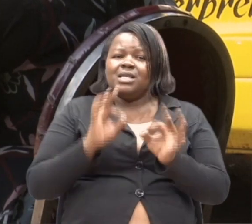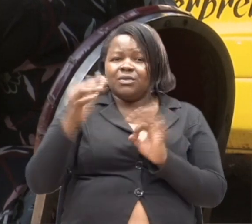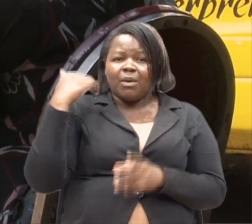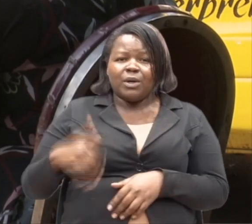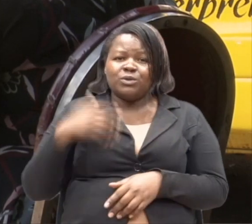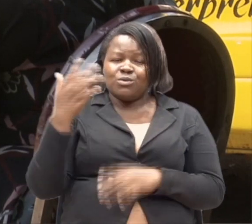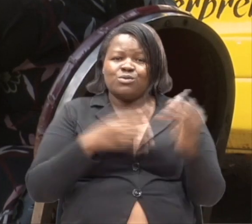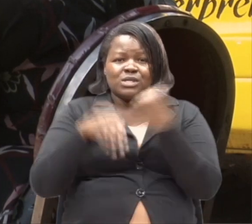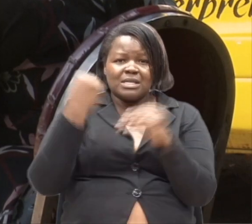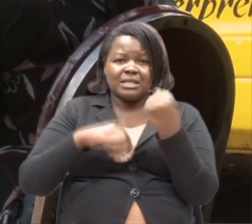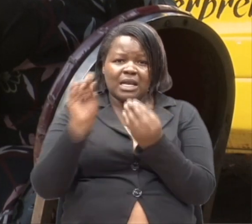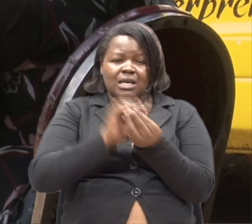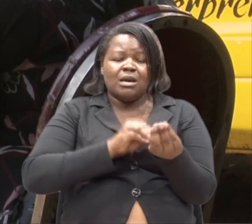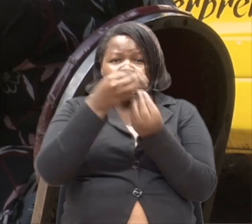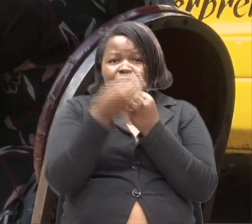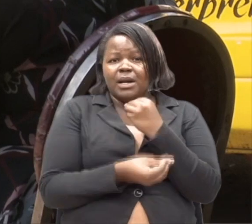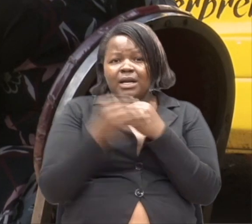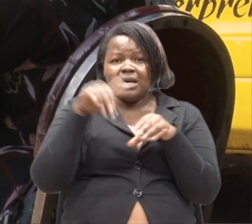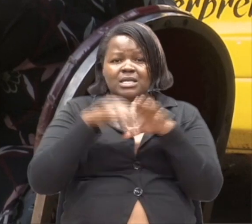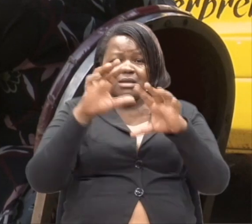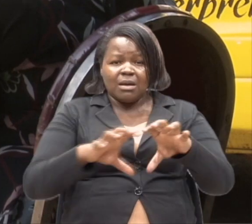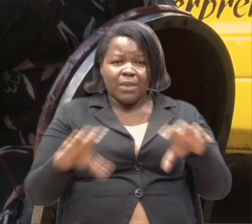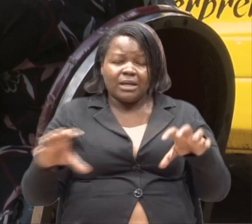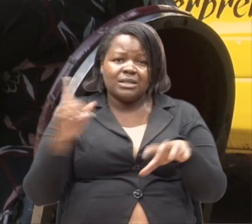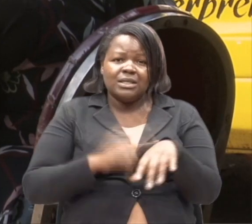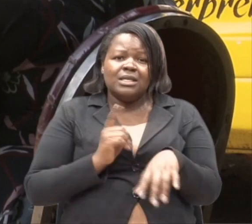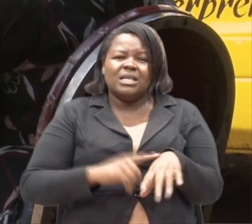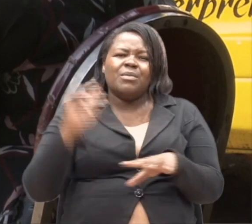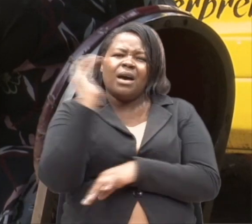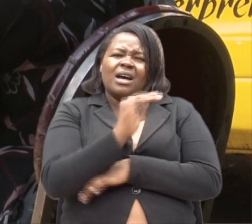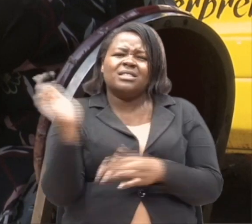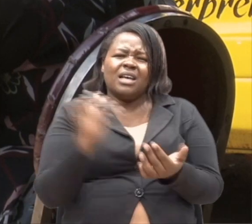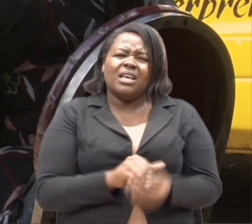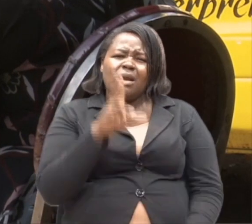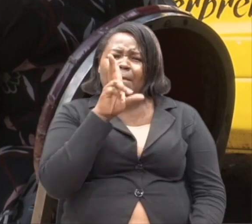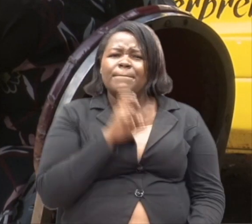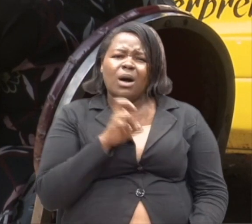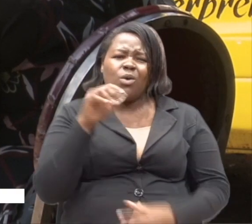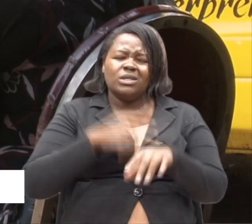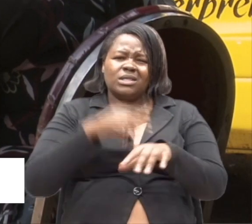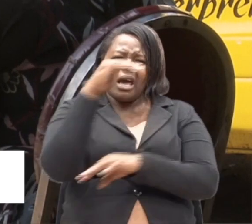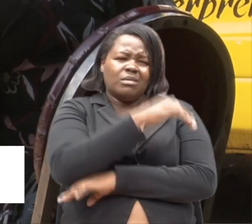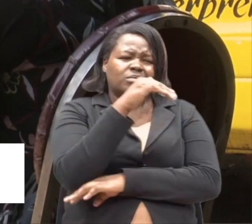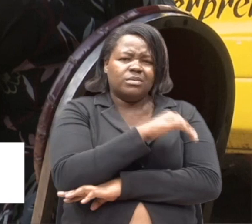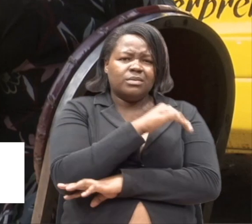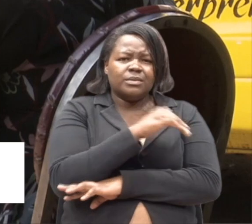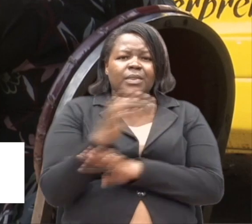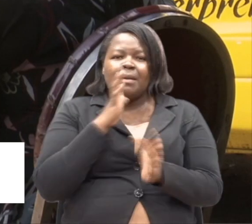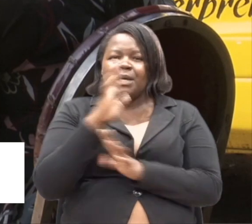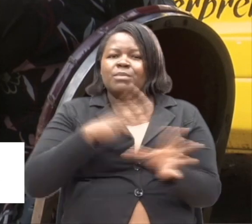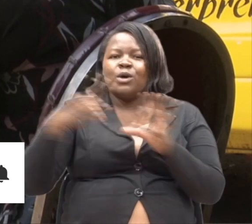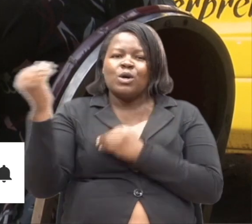mufano na uza mandizi pale sokoni. Nikimuritisha tena shiringi, shirini jioni. Hujo mutu labda